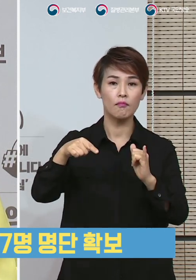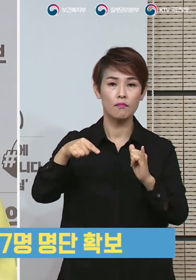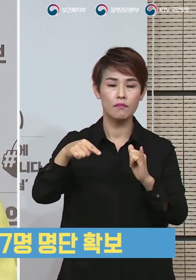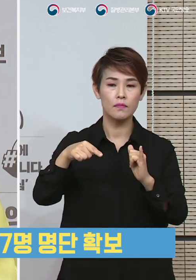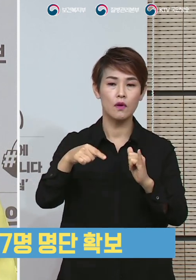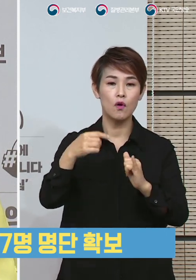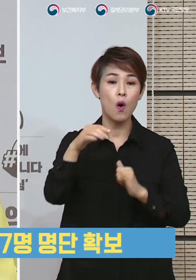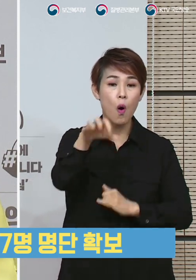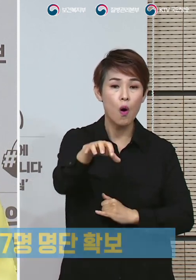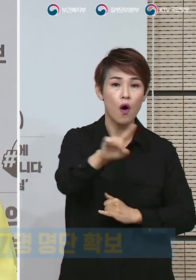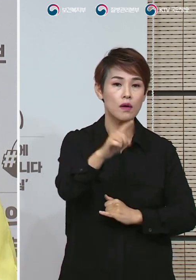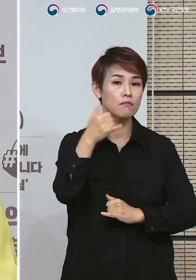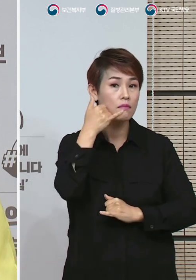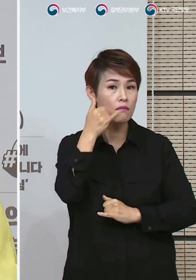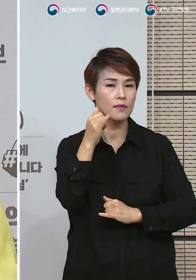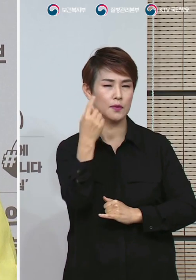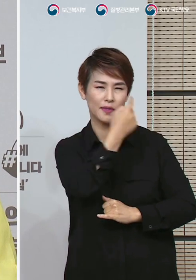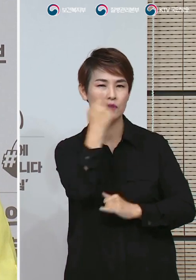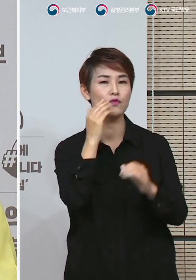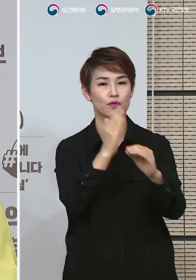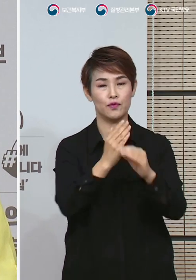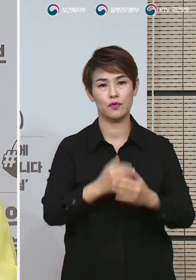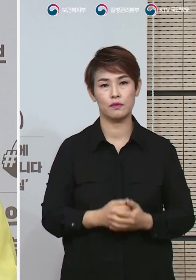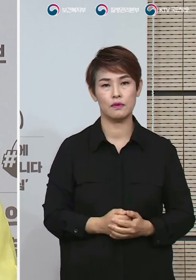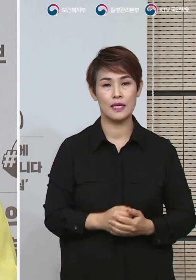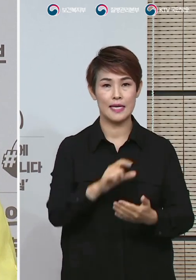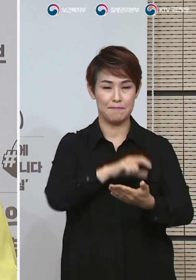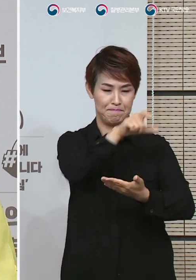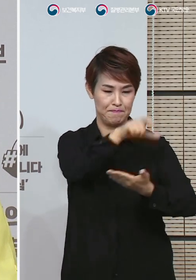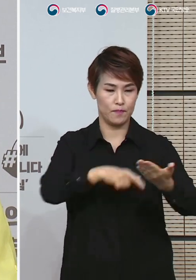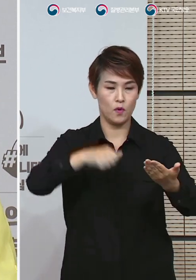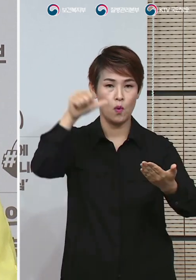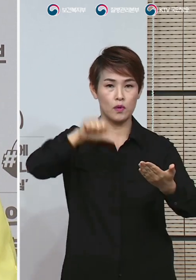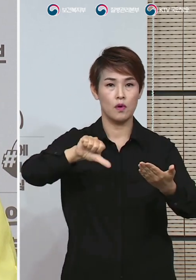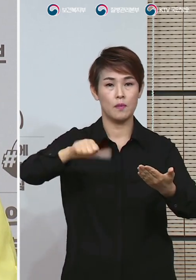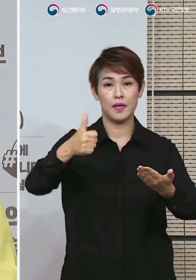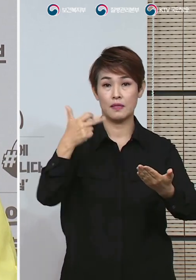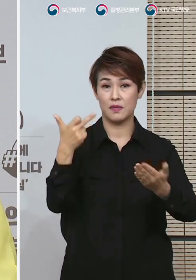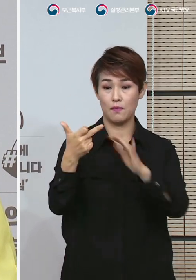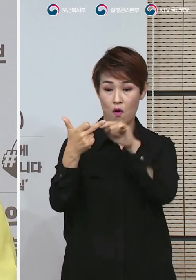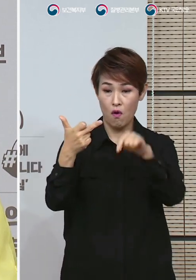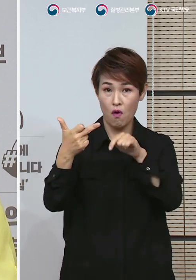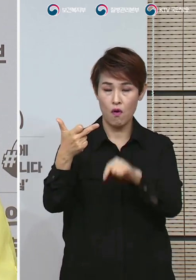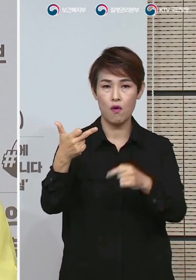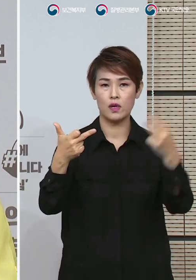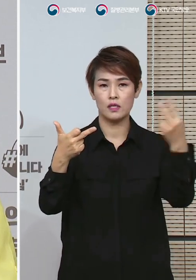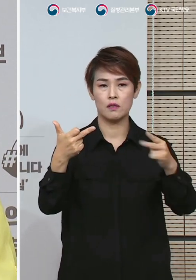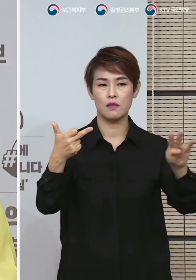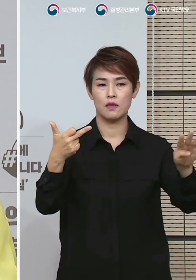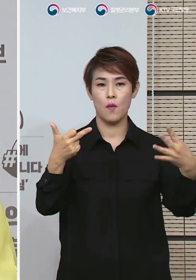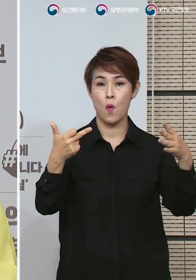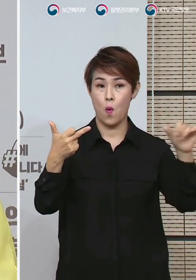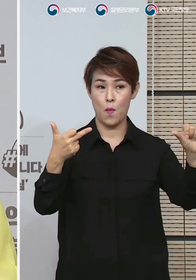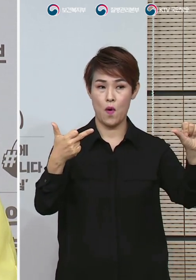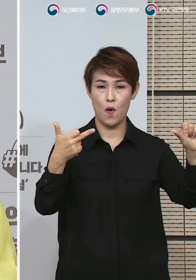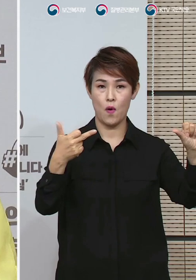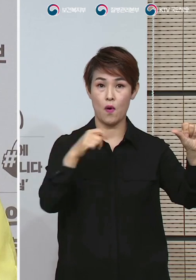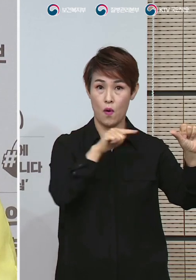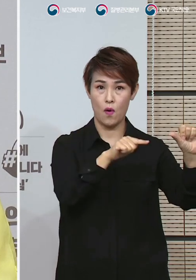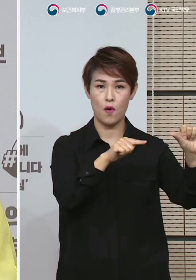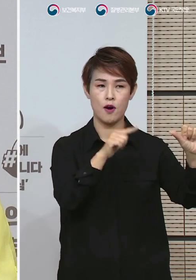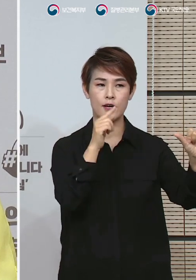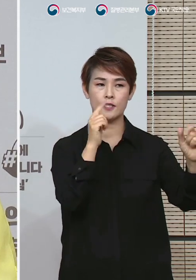진행하고 있습니다. 확보된 명단 5,517명 중 2,405명과는